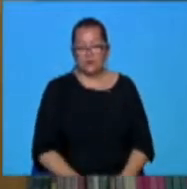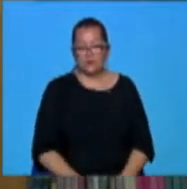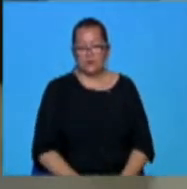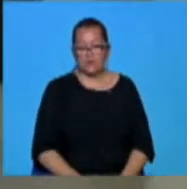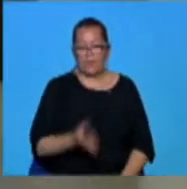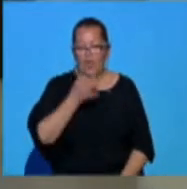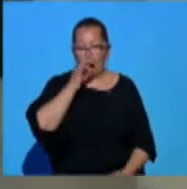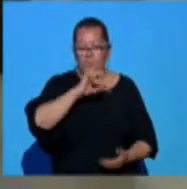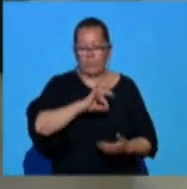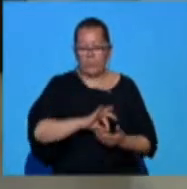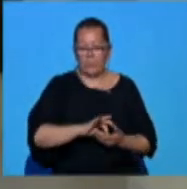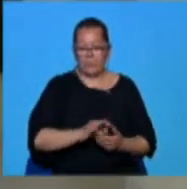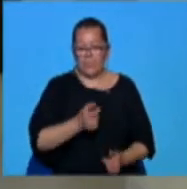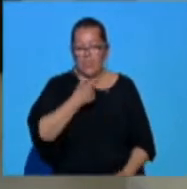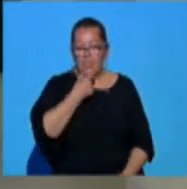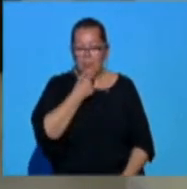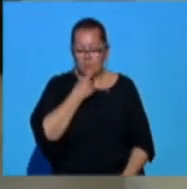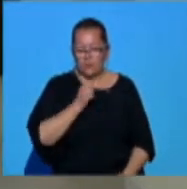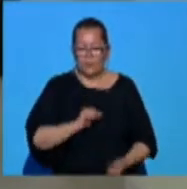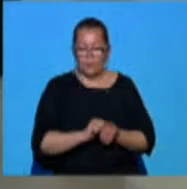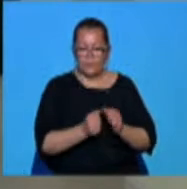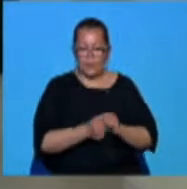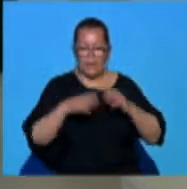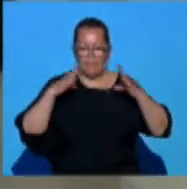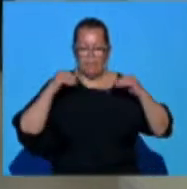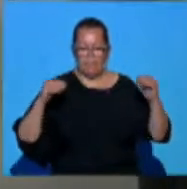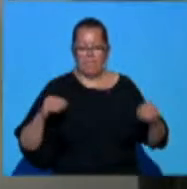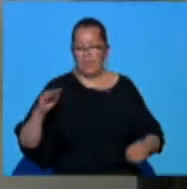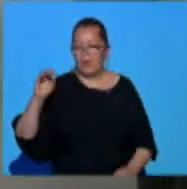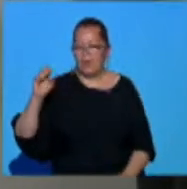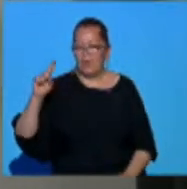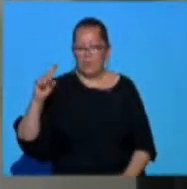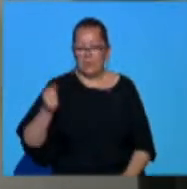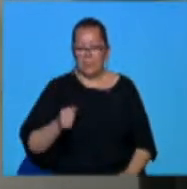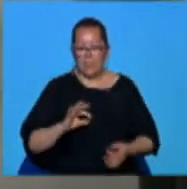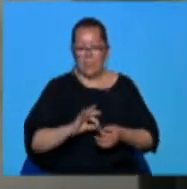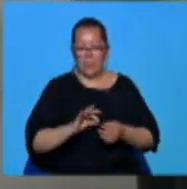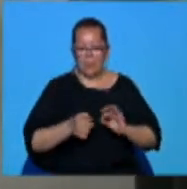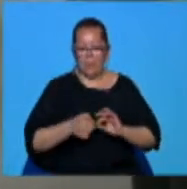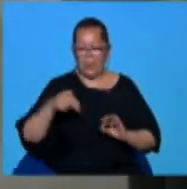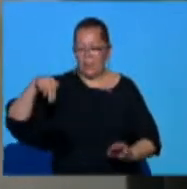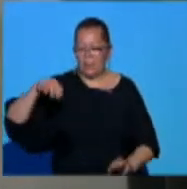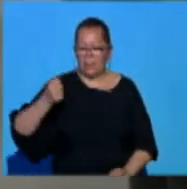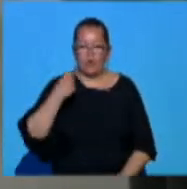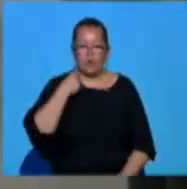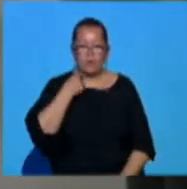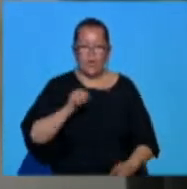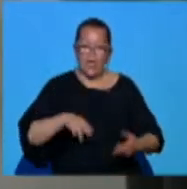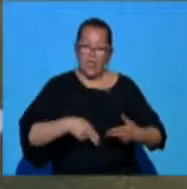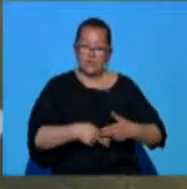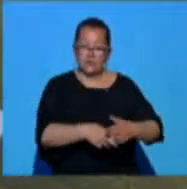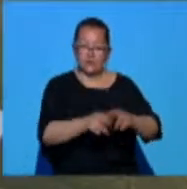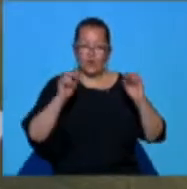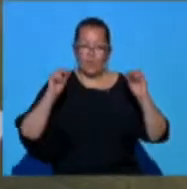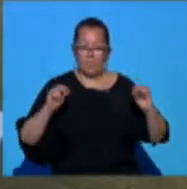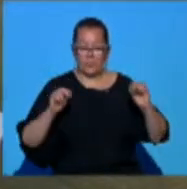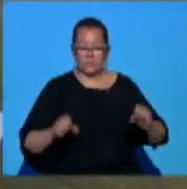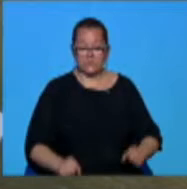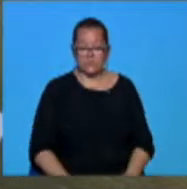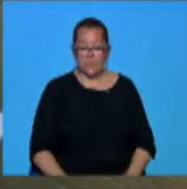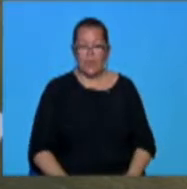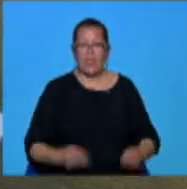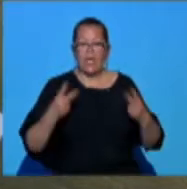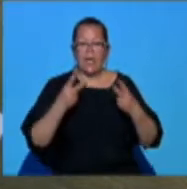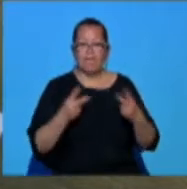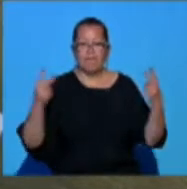așa cum a promis și ea, la anul va lua plegântăi. Eli Păun, olimpică națională la Neogreacă, spune că sprijinul dascărilor a fost pentru